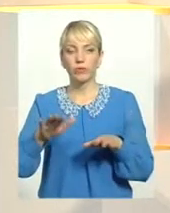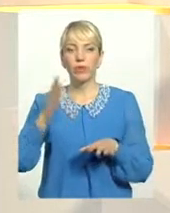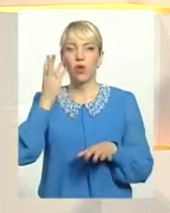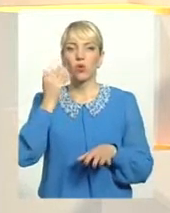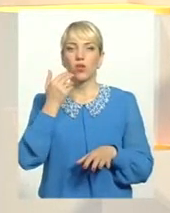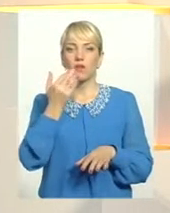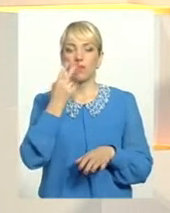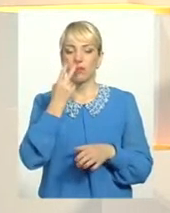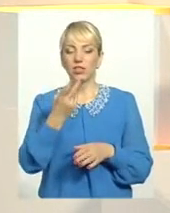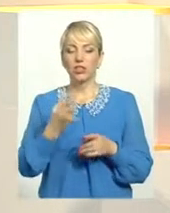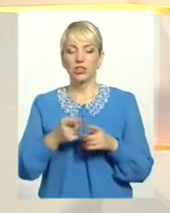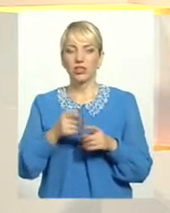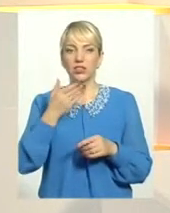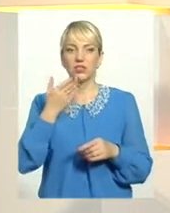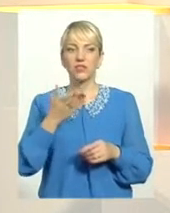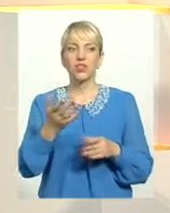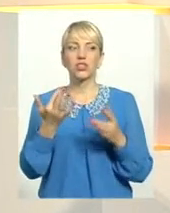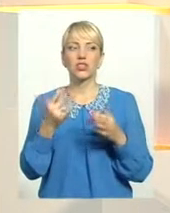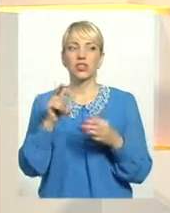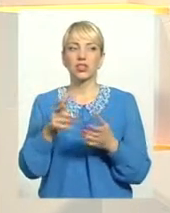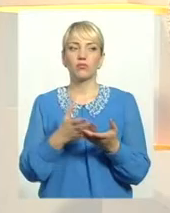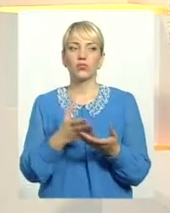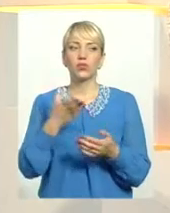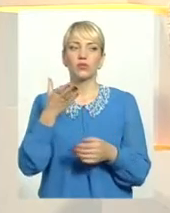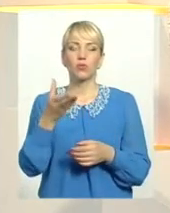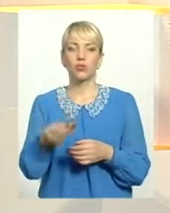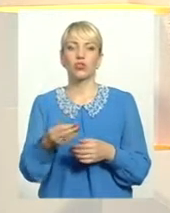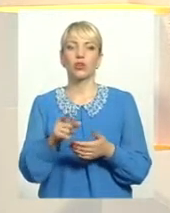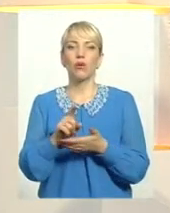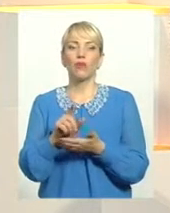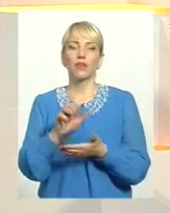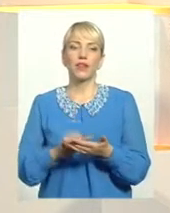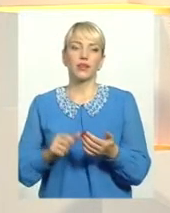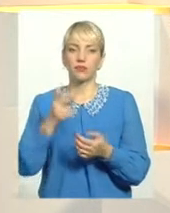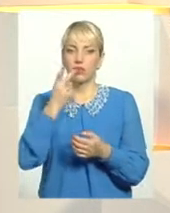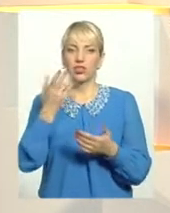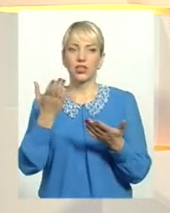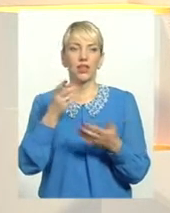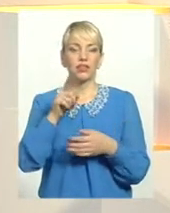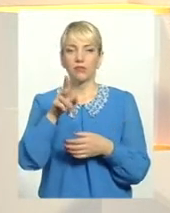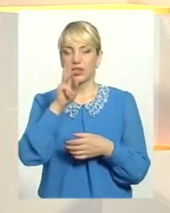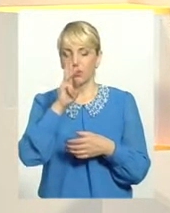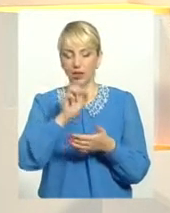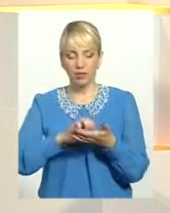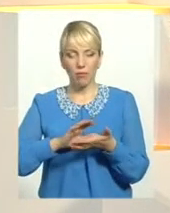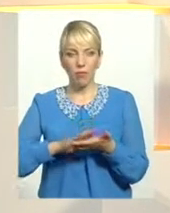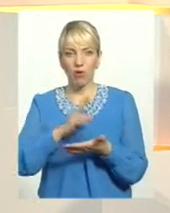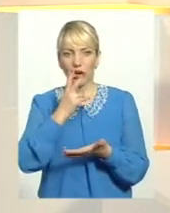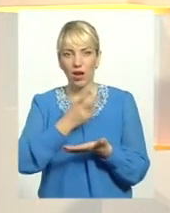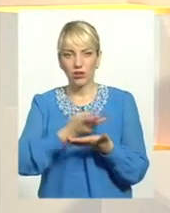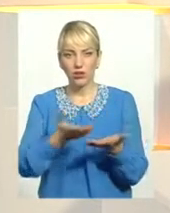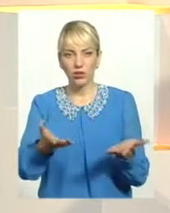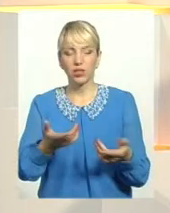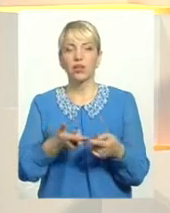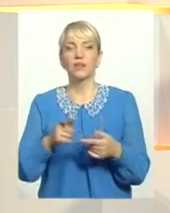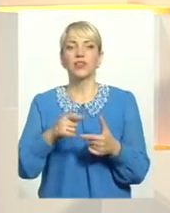ну, скільки сплачено там відповідно податків, бачите, яка та заробітна плата показується? Чи не виникає сумнів, що в